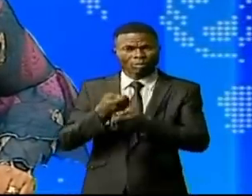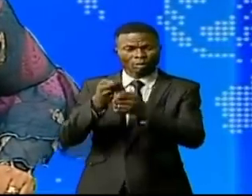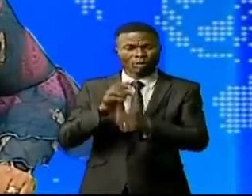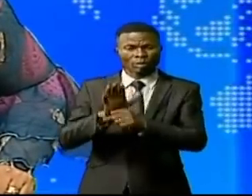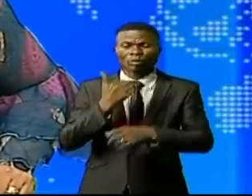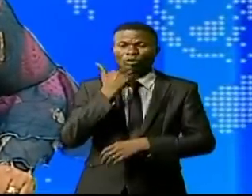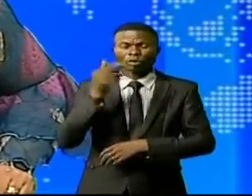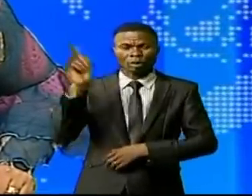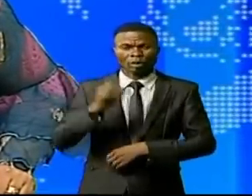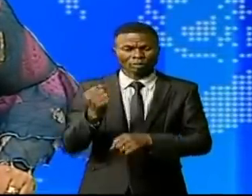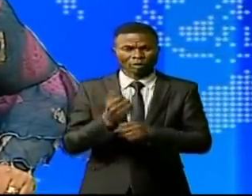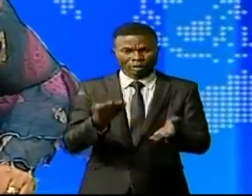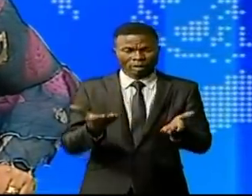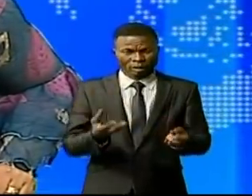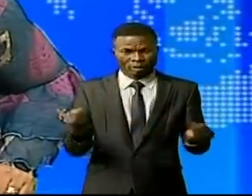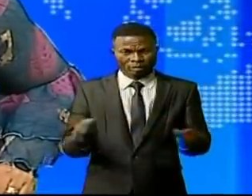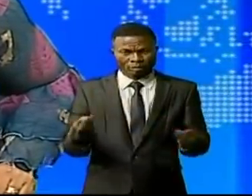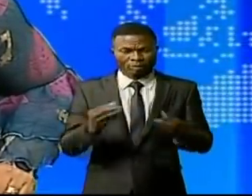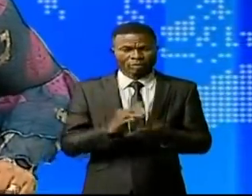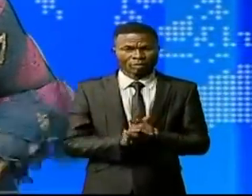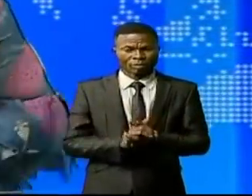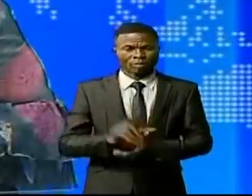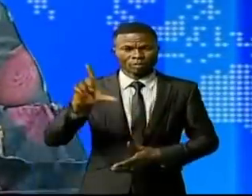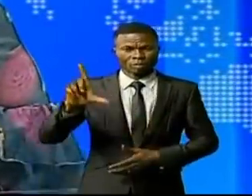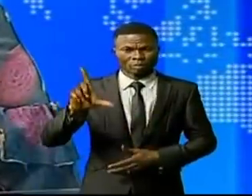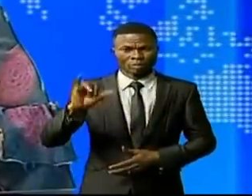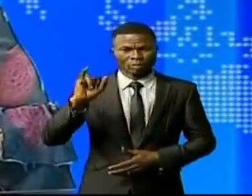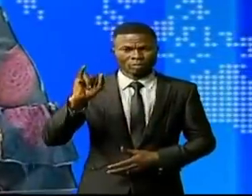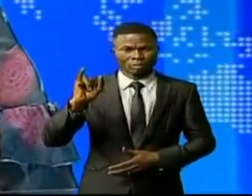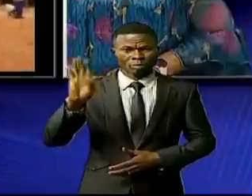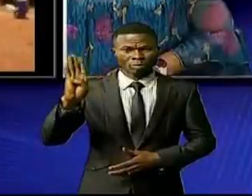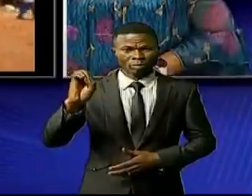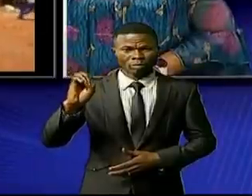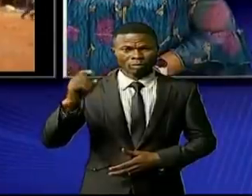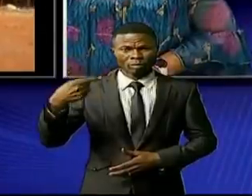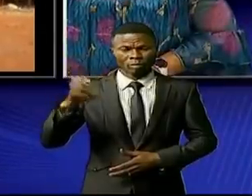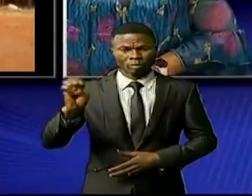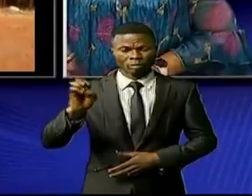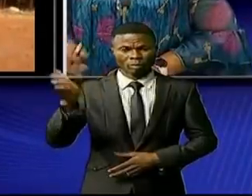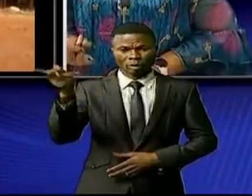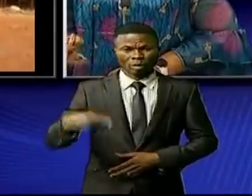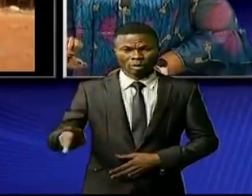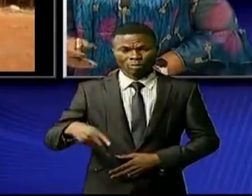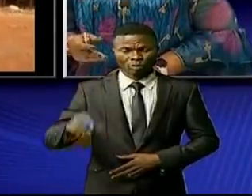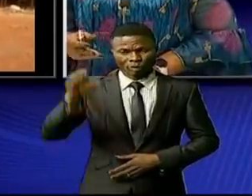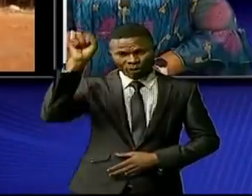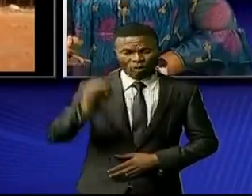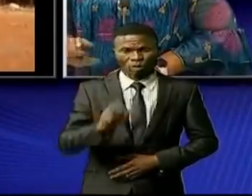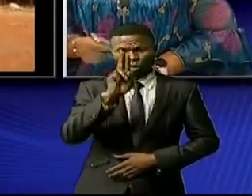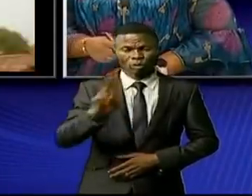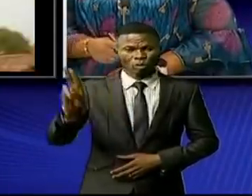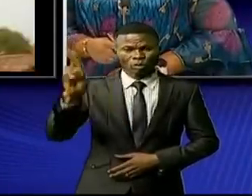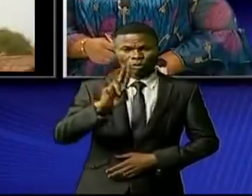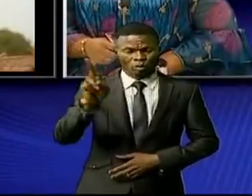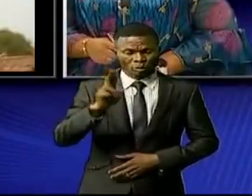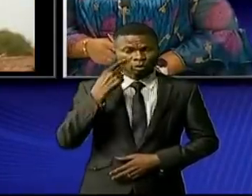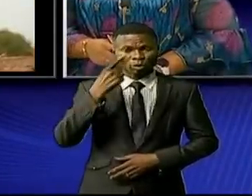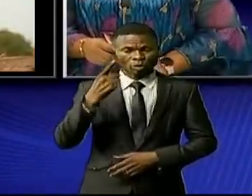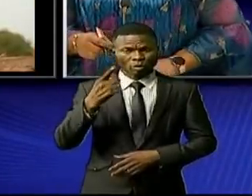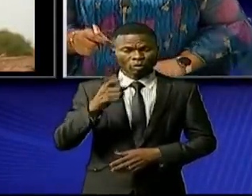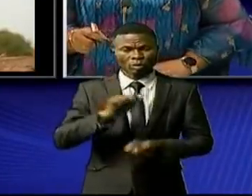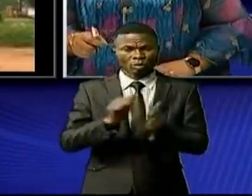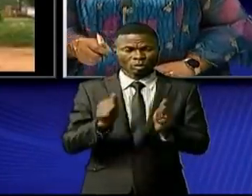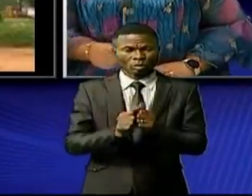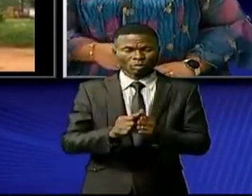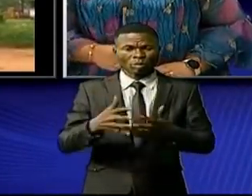investisseurs.'est ce qui fut fait. L'Ibengue dans la province du Sud d'Ubengue va bientôt expérimenter le système des compteurs